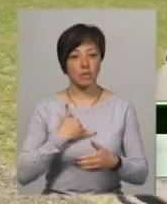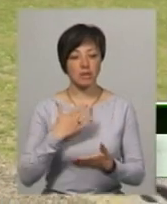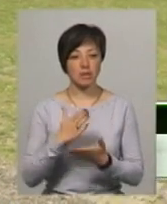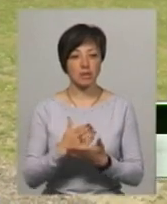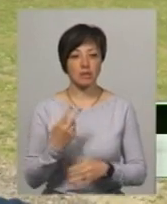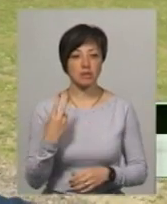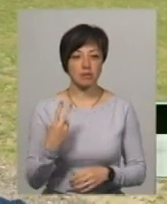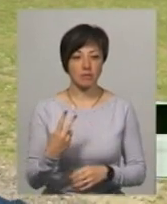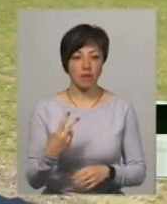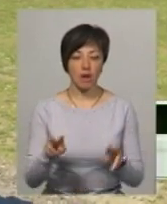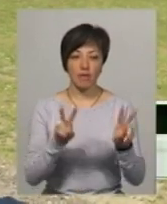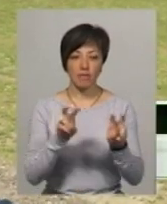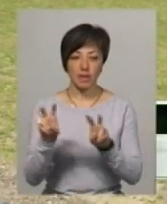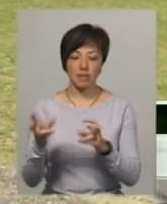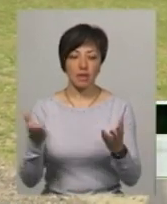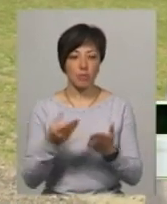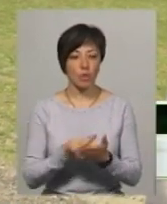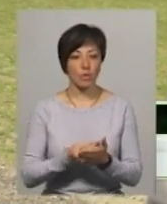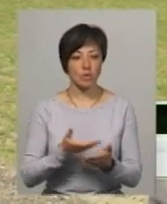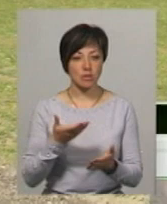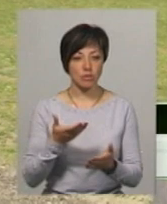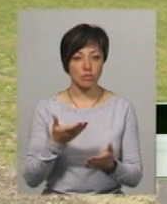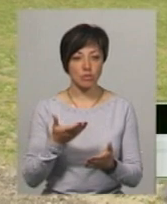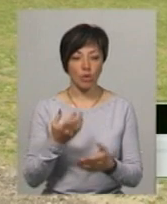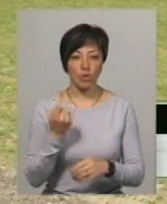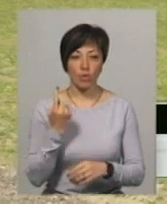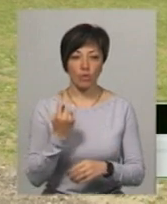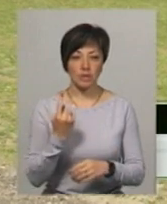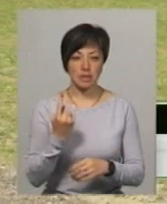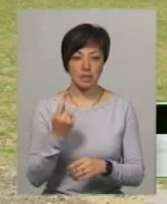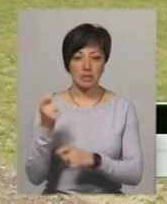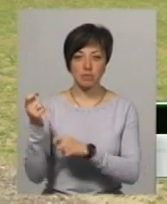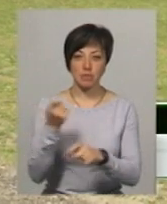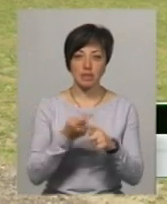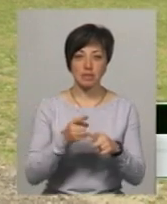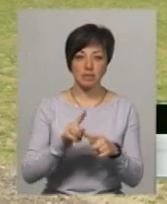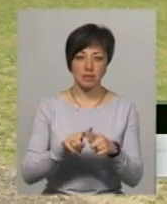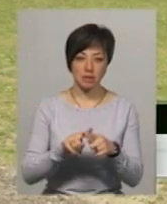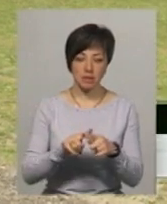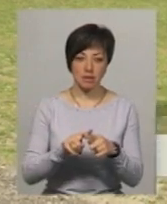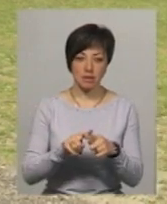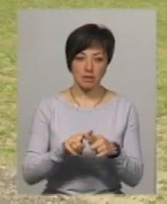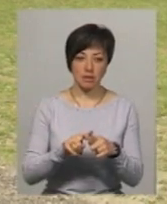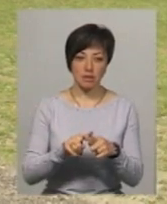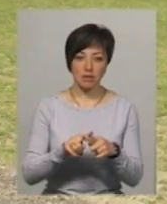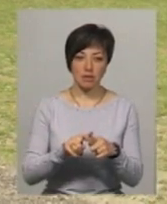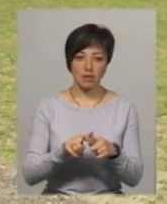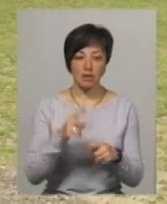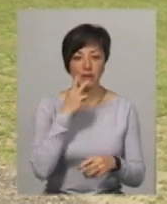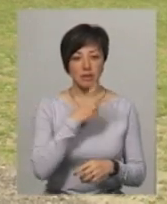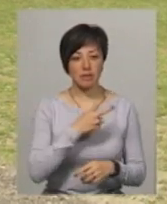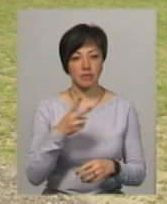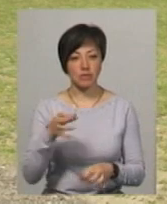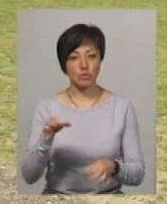види, які ми оцінюємо сам один тільки ЗМІ. Це стендова оцінка, де там дивляться